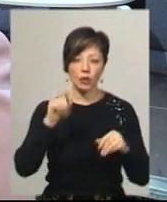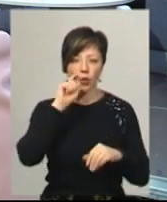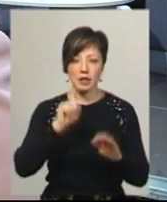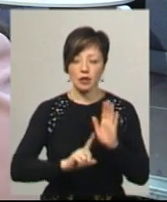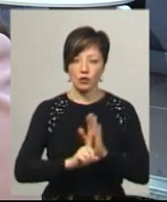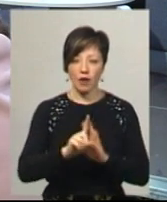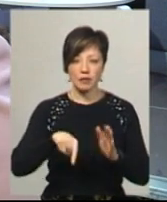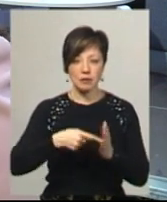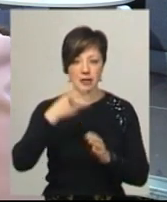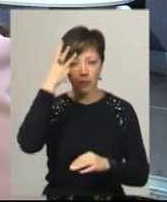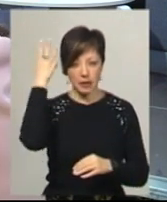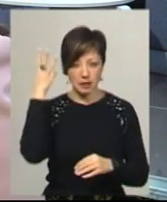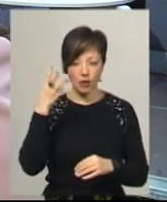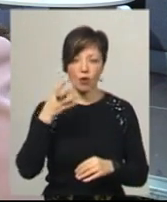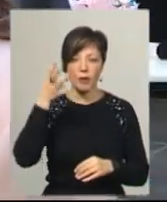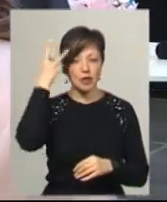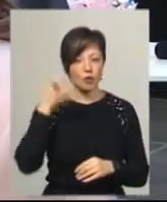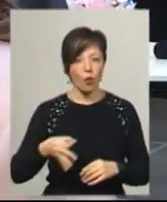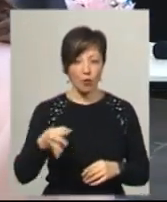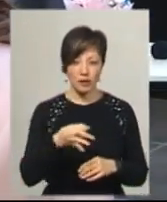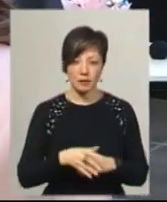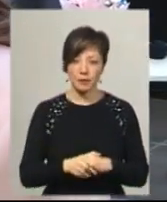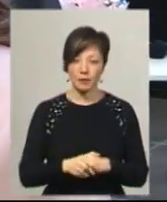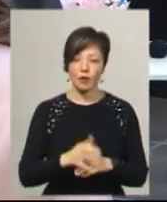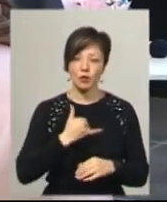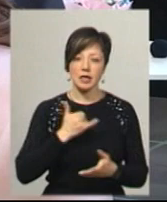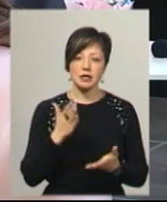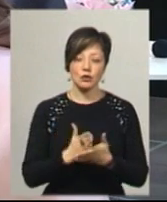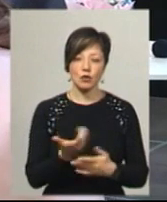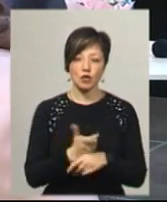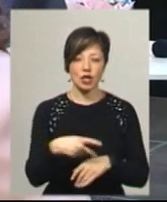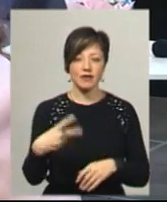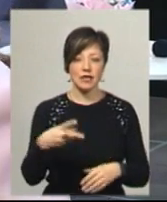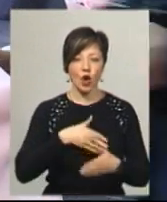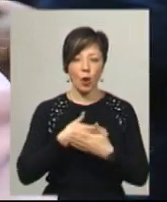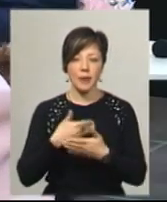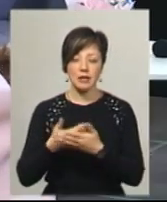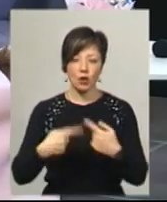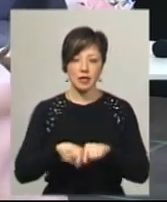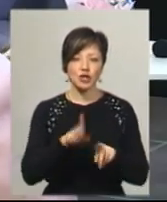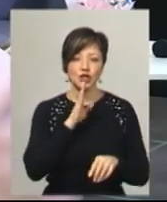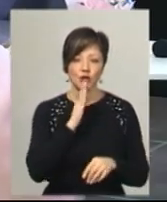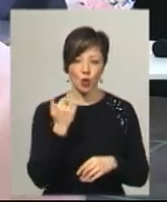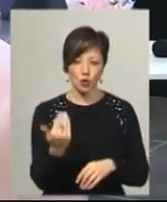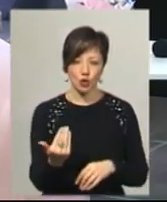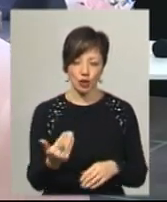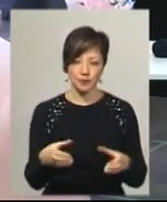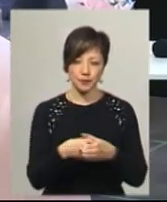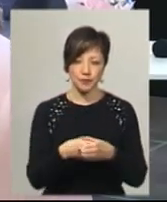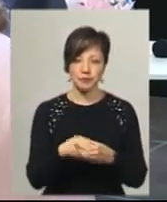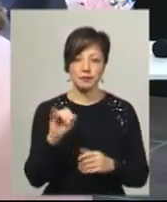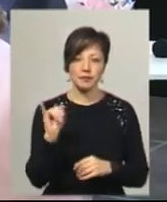стартував саме з міста Хмельницького, Смельницької області. На Хмельниччині у нас існує більше 20 громадських організацій жіночих. І